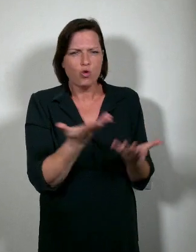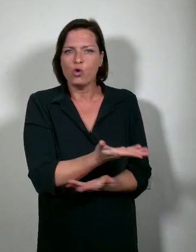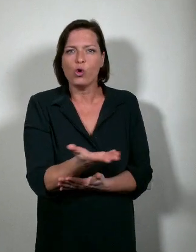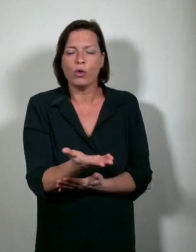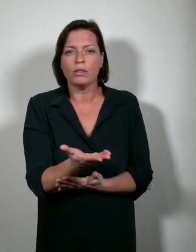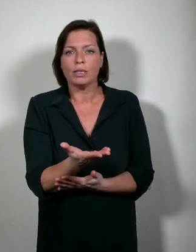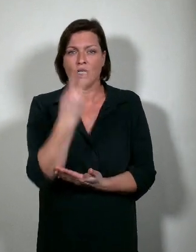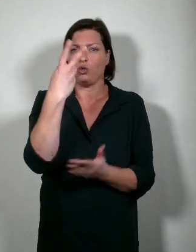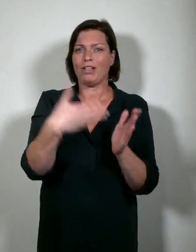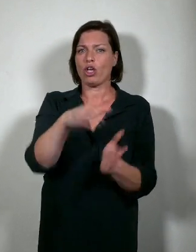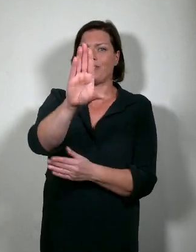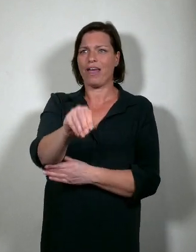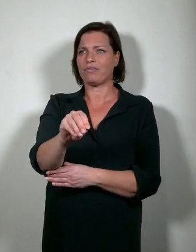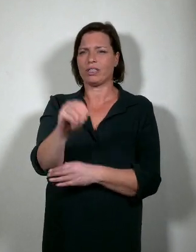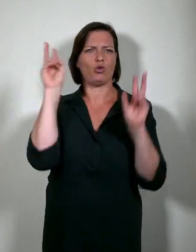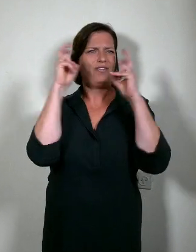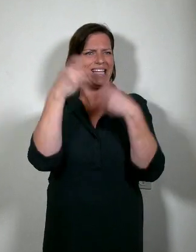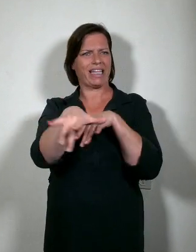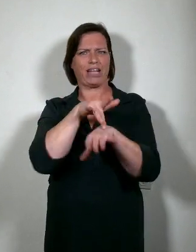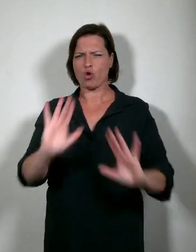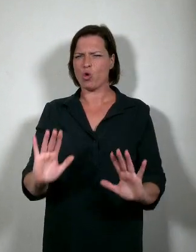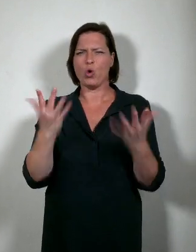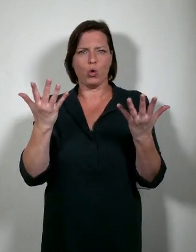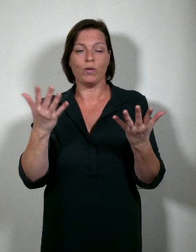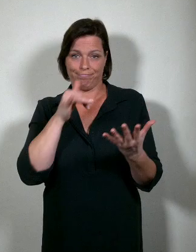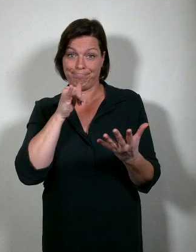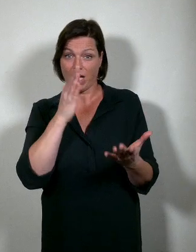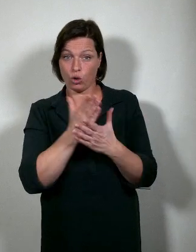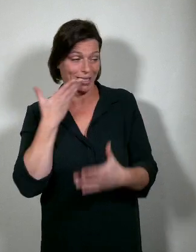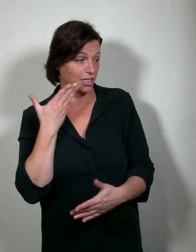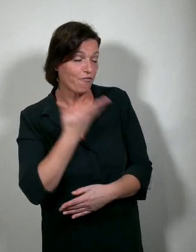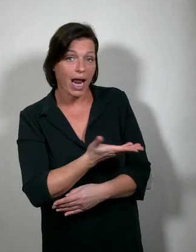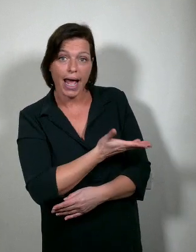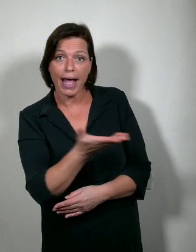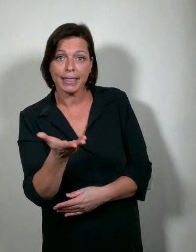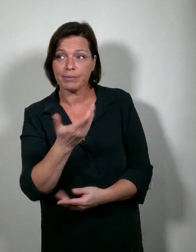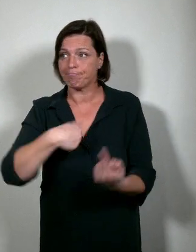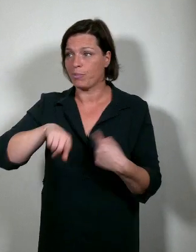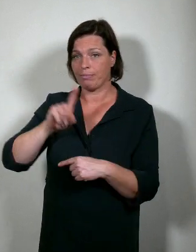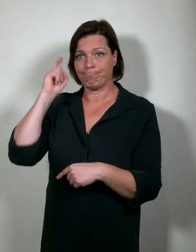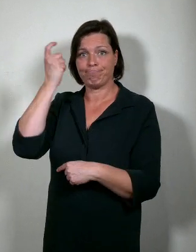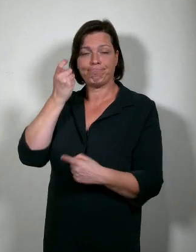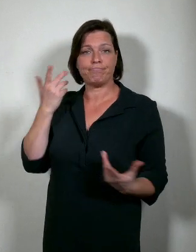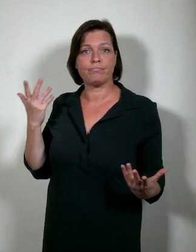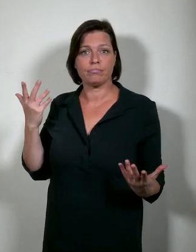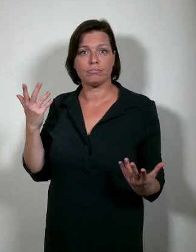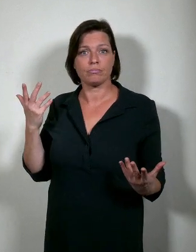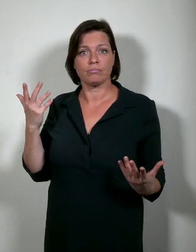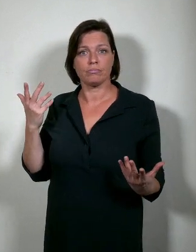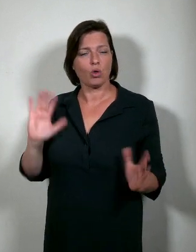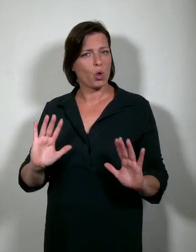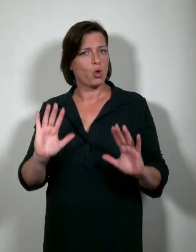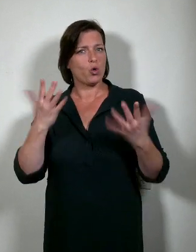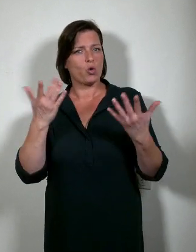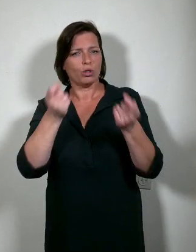UGent in 2050. Hoe zal die eruit zien? Dat was de vraag die we ons hebben gesteld. Hoe gaan